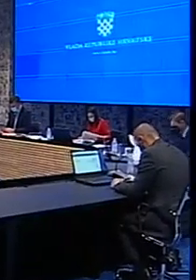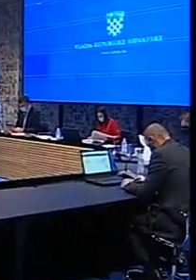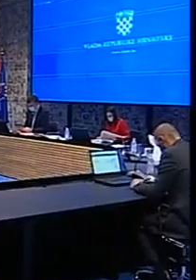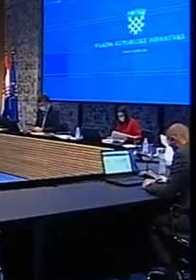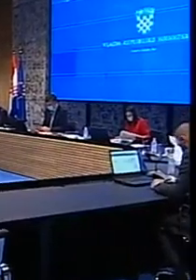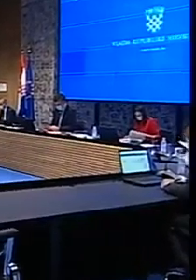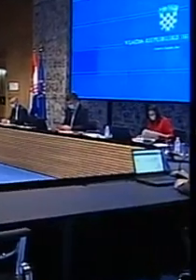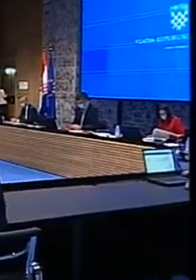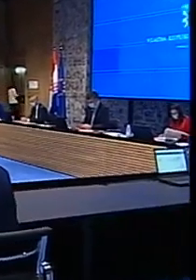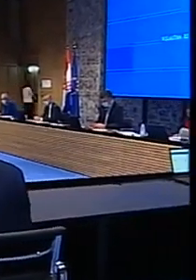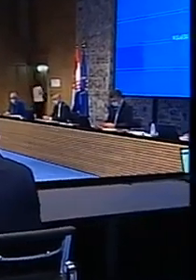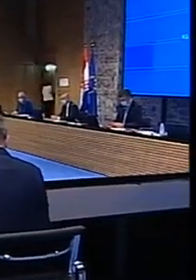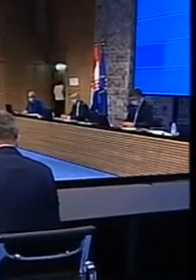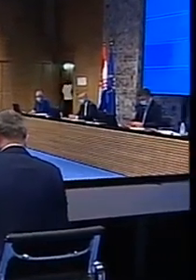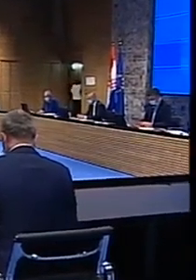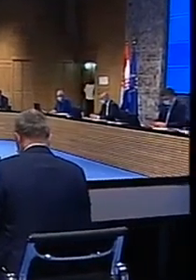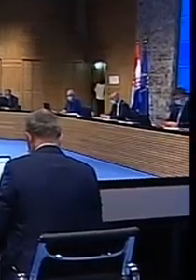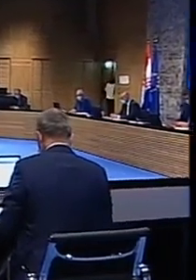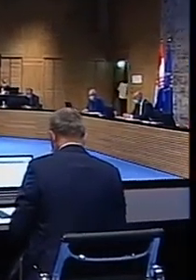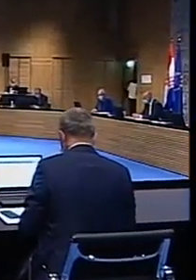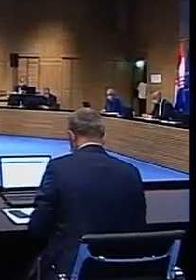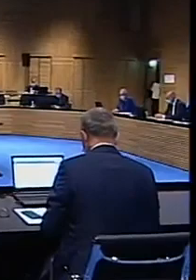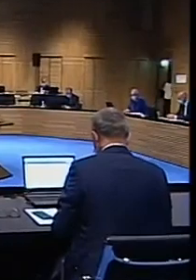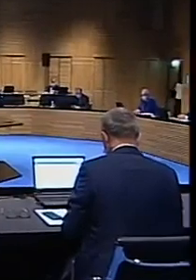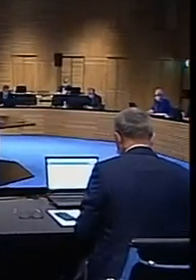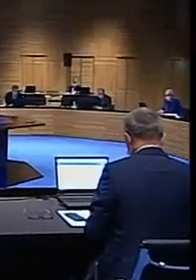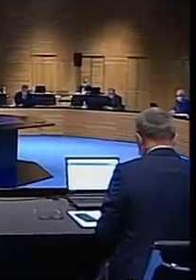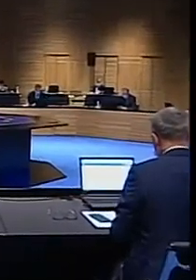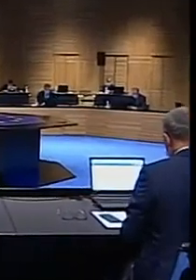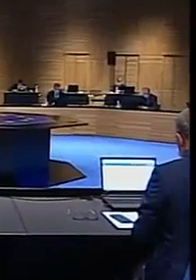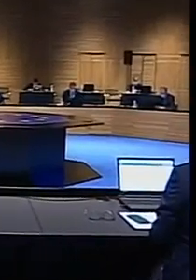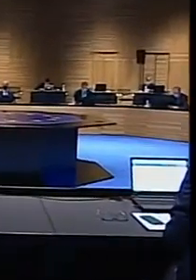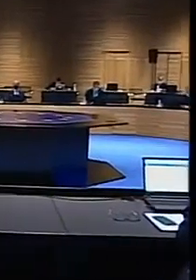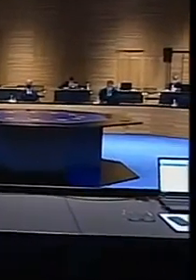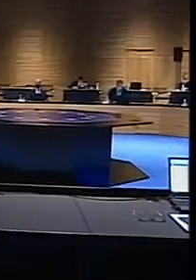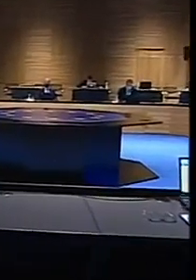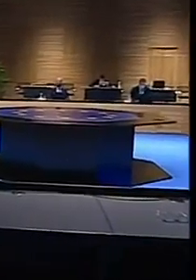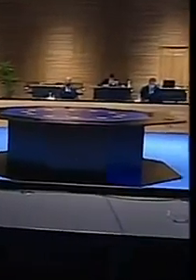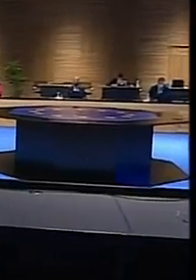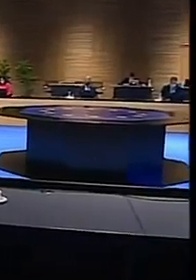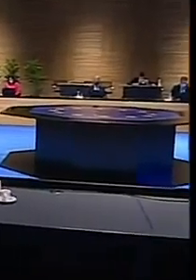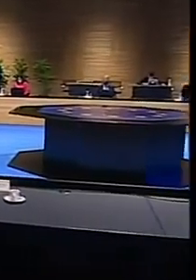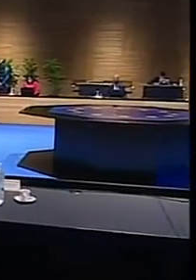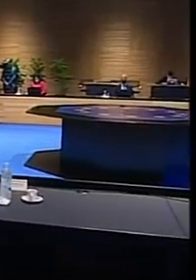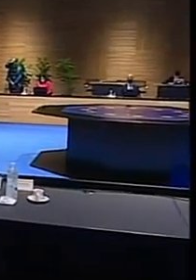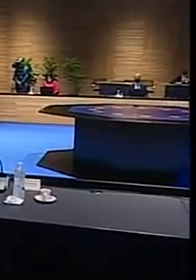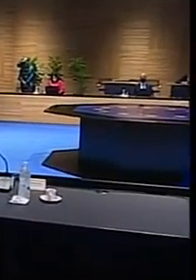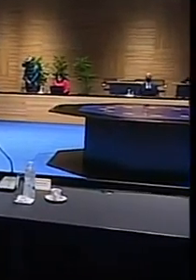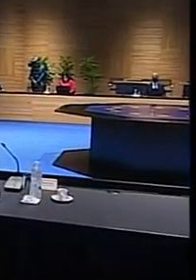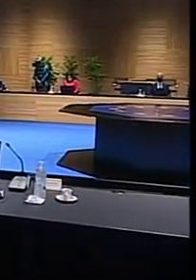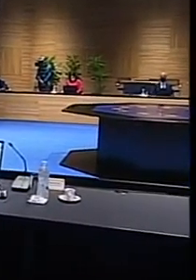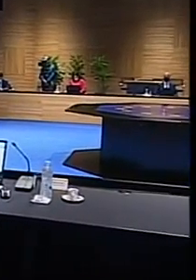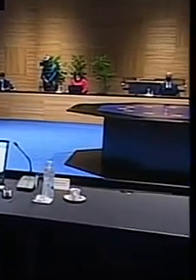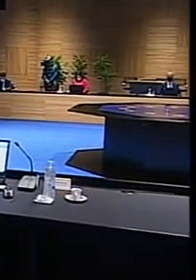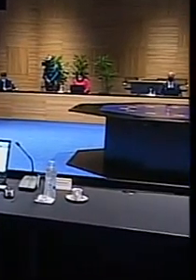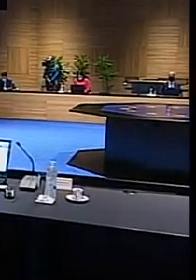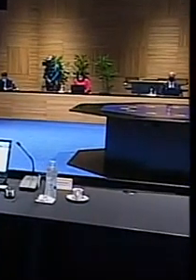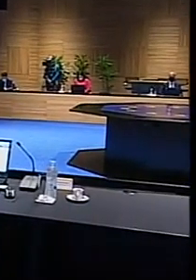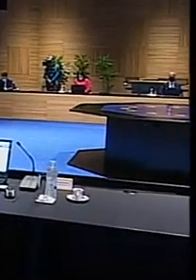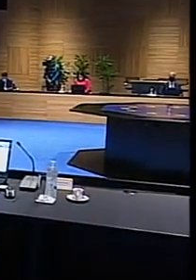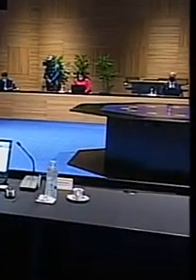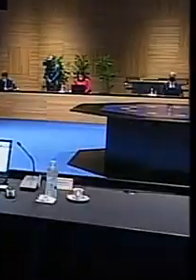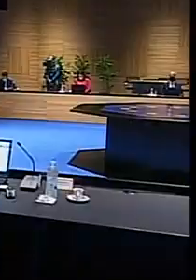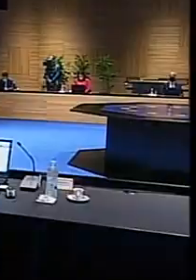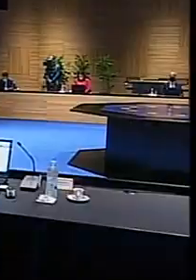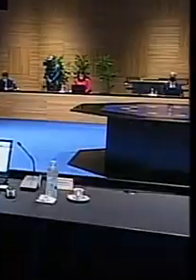više od 1200 poziva i brojne pozitivne reakcije pacijenata. Na temelju povratnih informacija pozivnog centra sazvan je